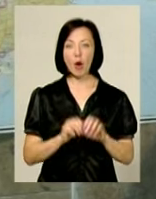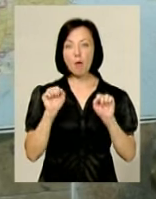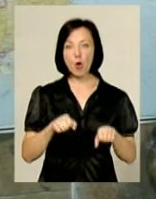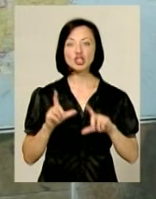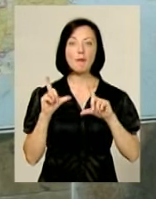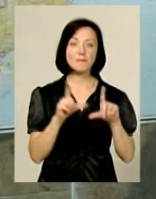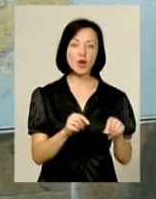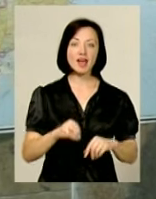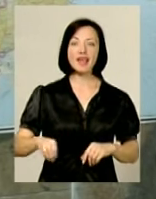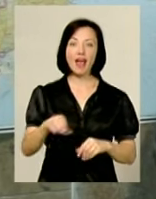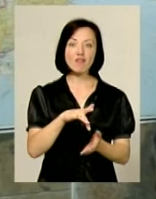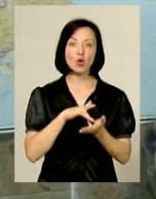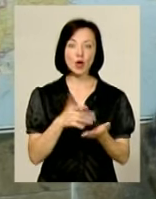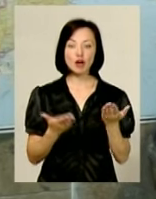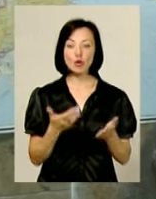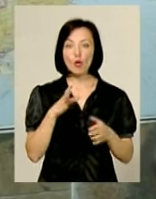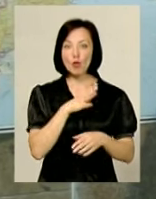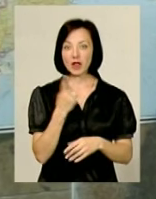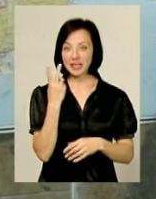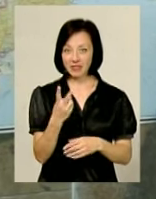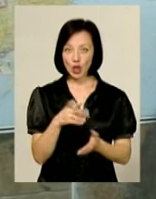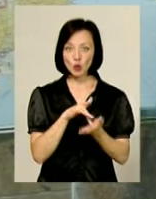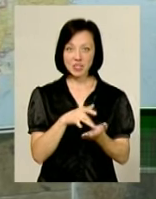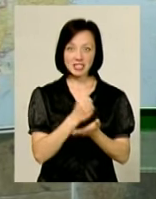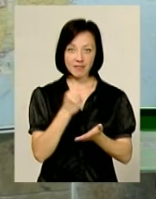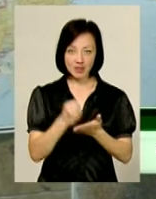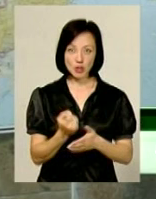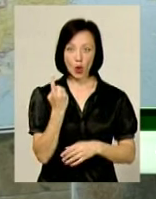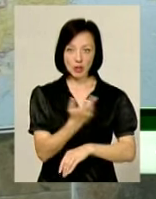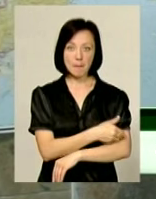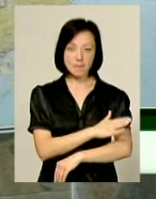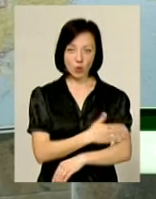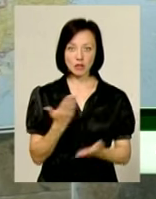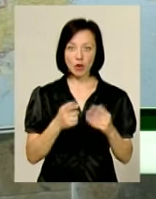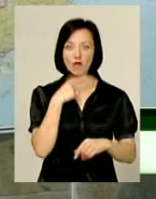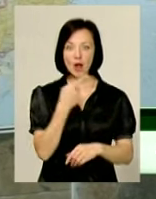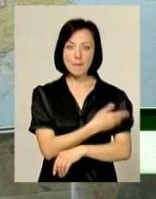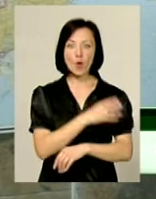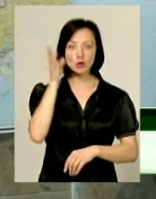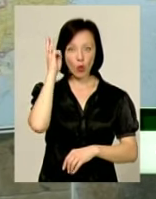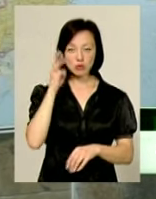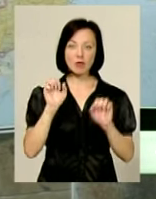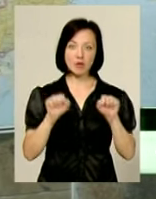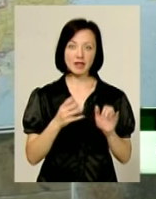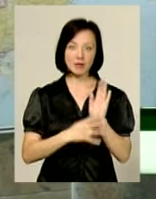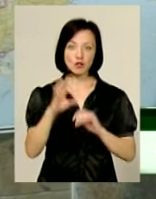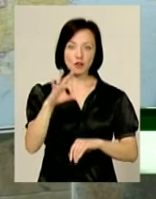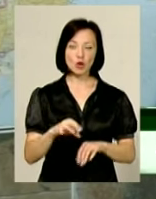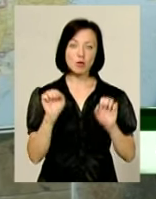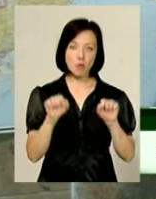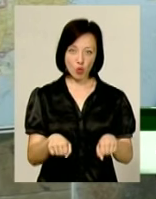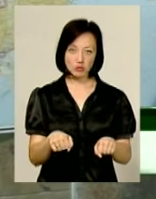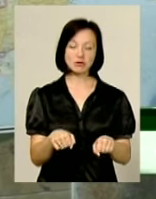поїхати в Євротур, якщо у вас до цього було дві туристичних візи, одна з них польська, якщо говорити про польське консульство, ви вже 90% можете